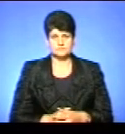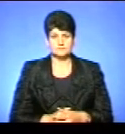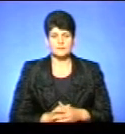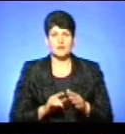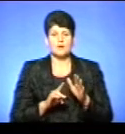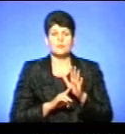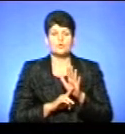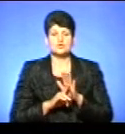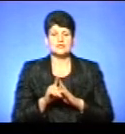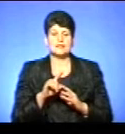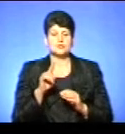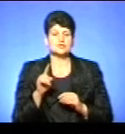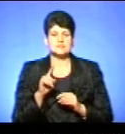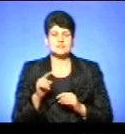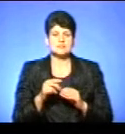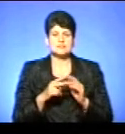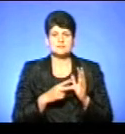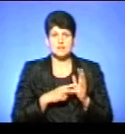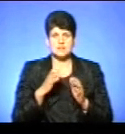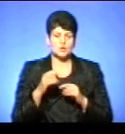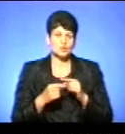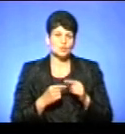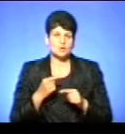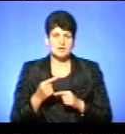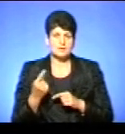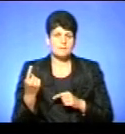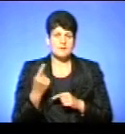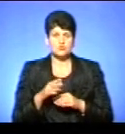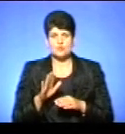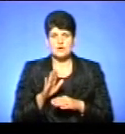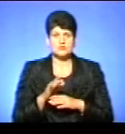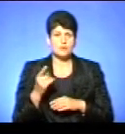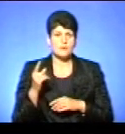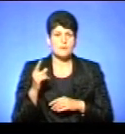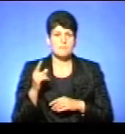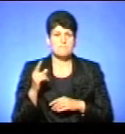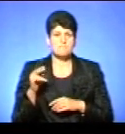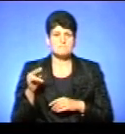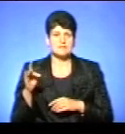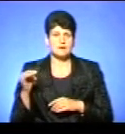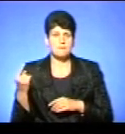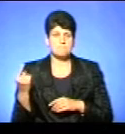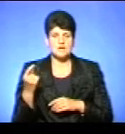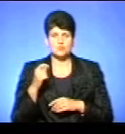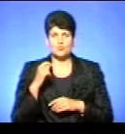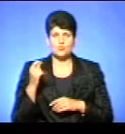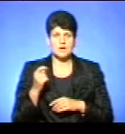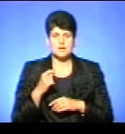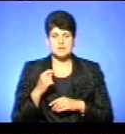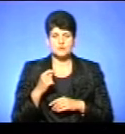Починаючи з XVII століття, від перших вказів Петра І, українську мову